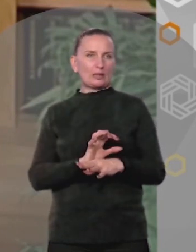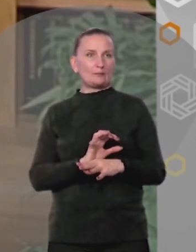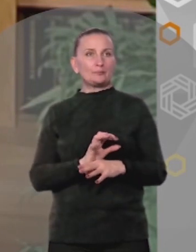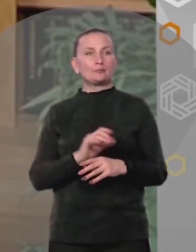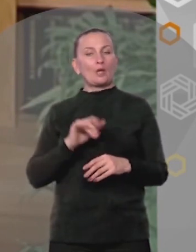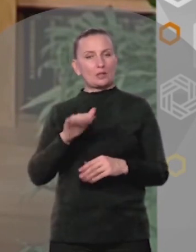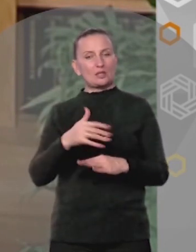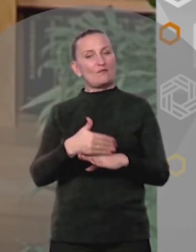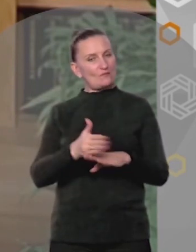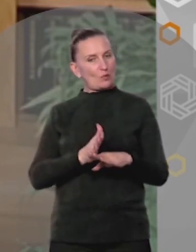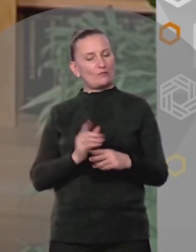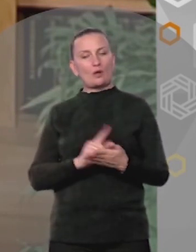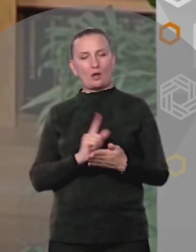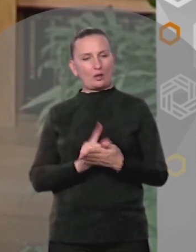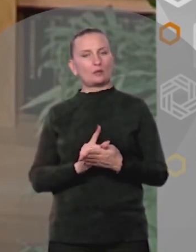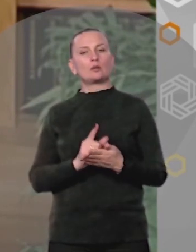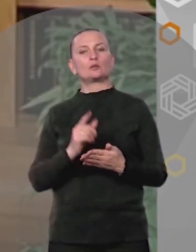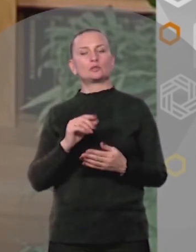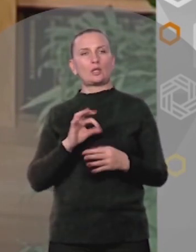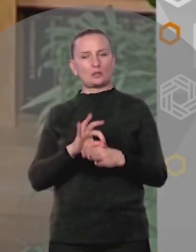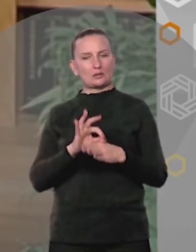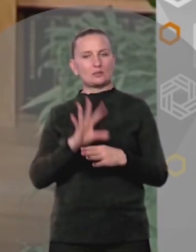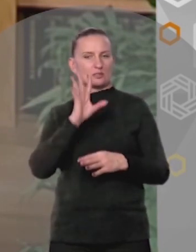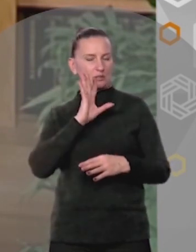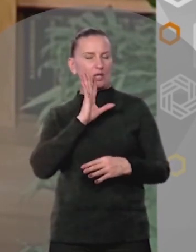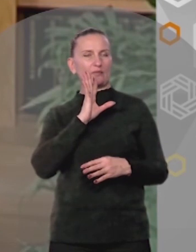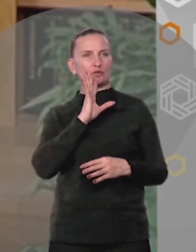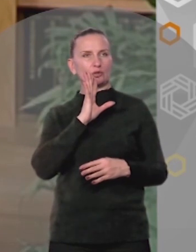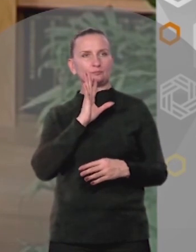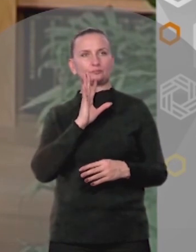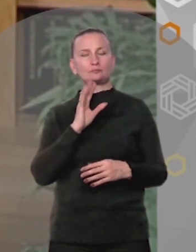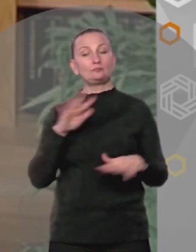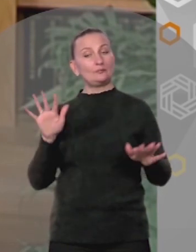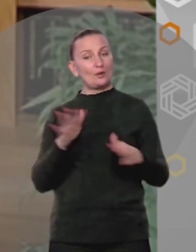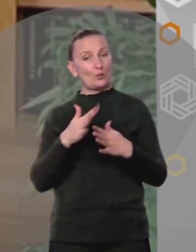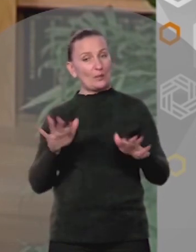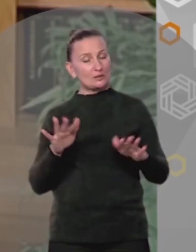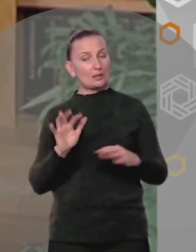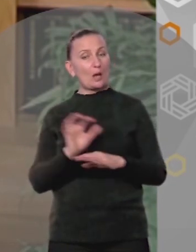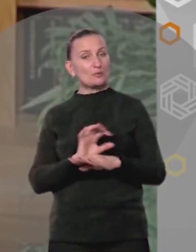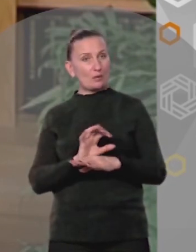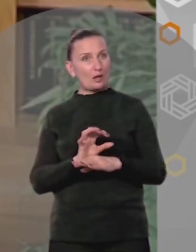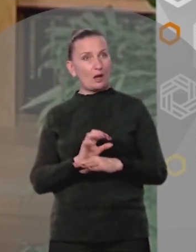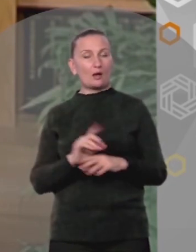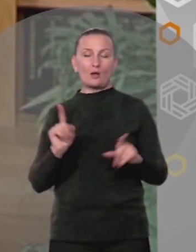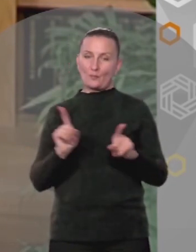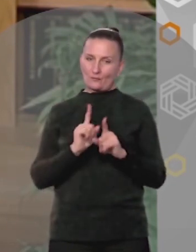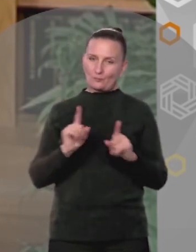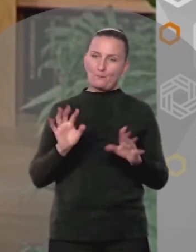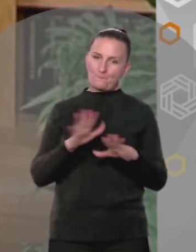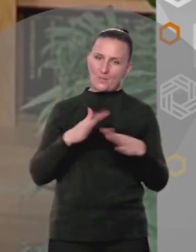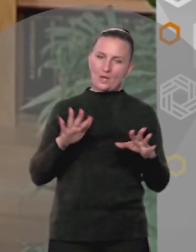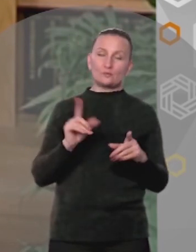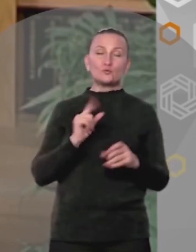на урок В обуви В которые положено Ходить девочки Но песенка о башмаках Нет-нет Да и звучала На школьном дворе